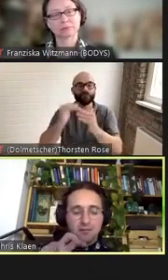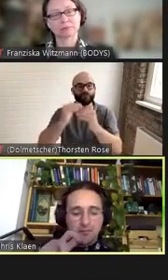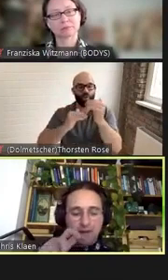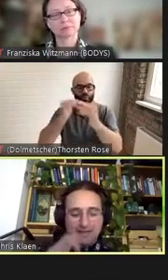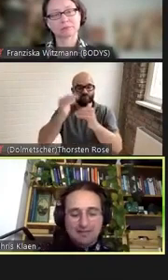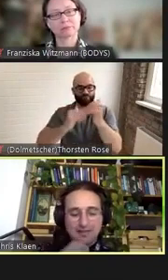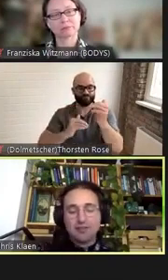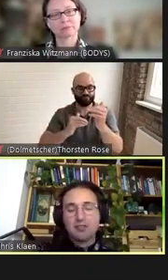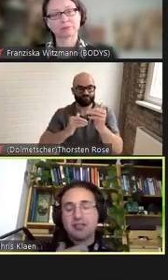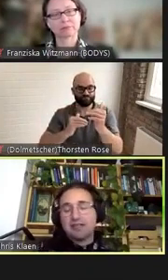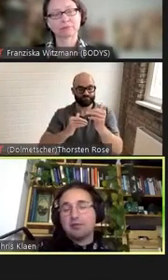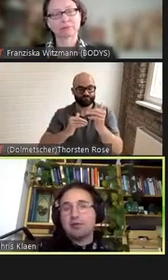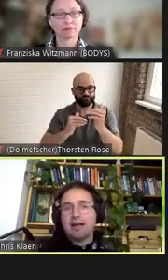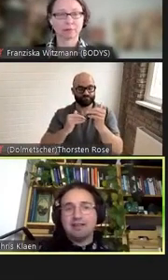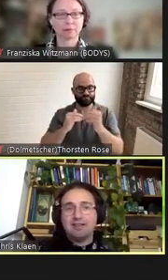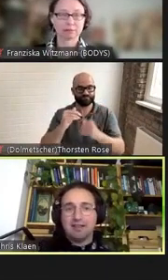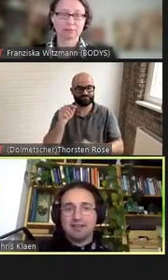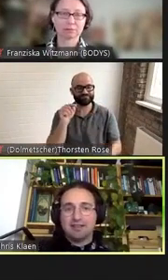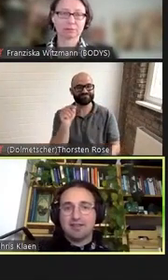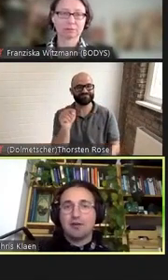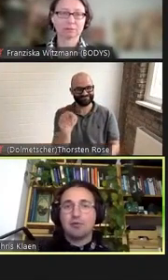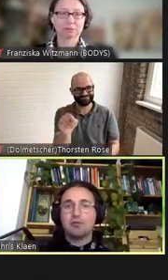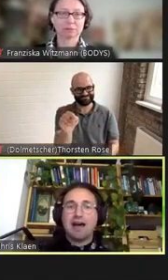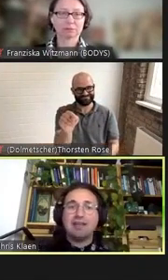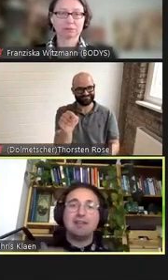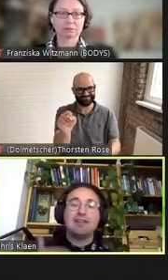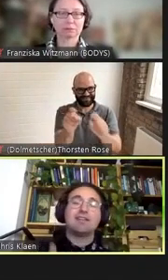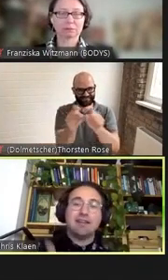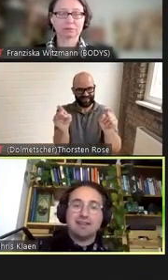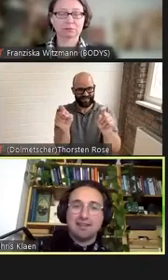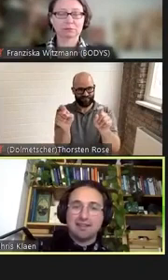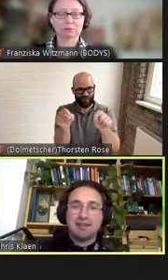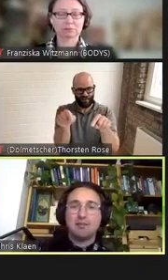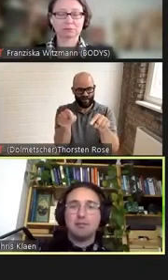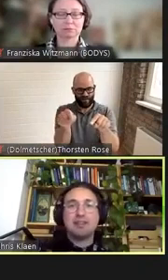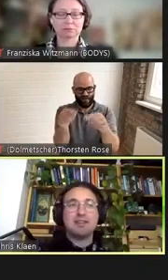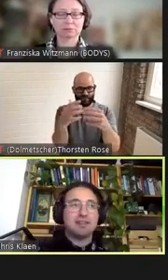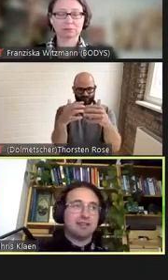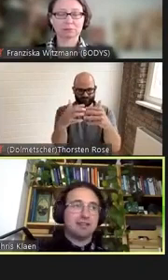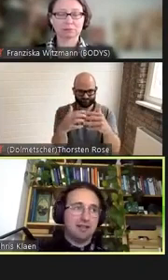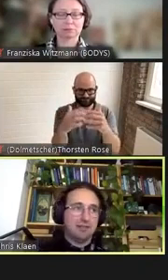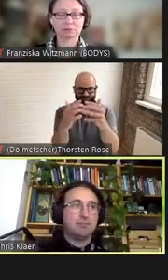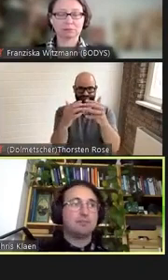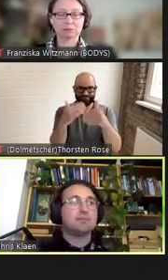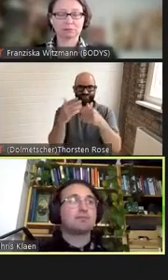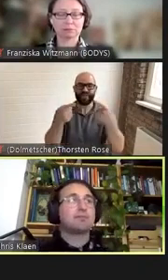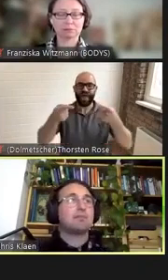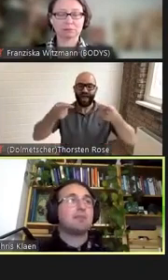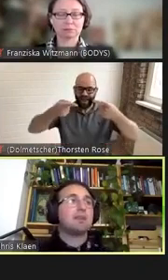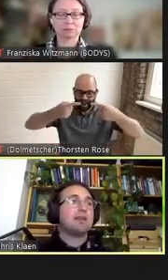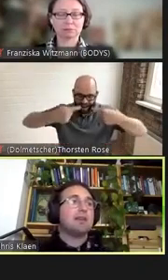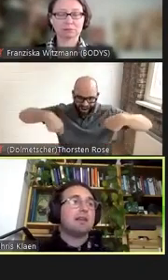bei dieser Verschränkung ansetzt und alle letztendlich mitziehen kann